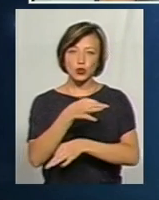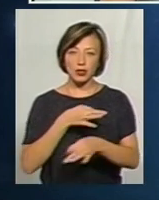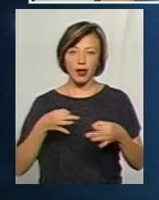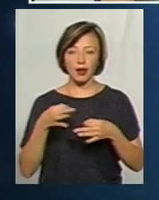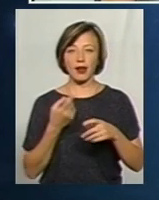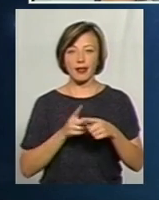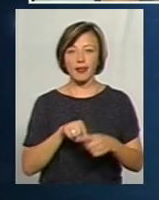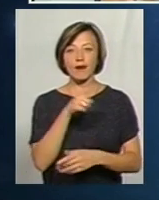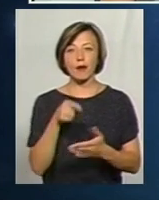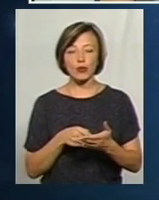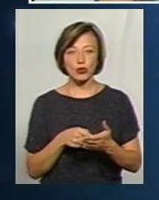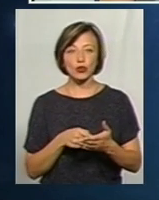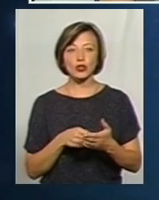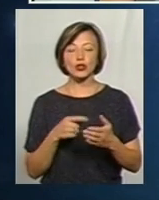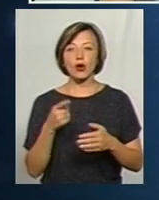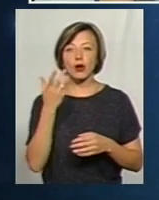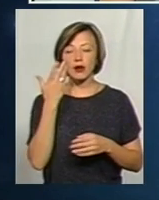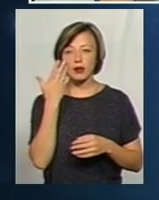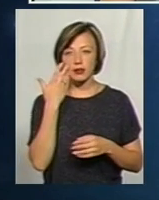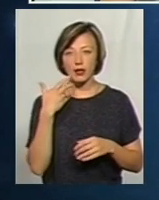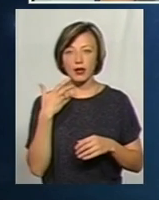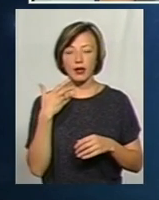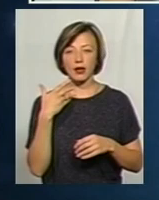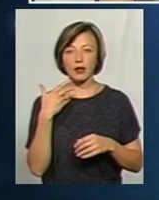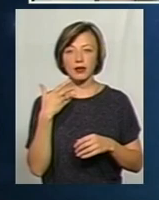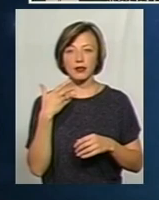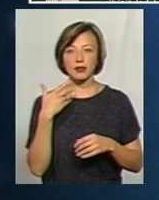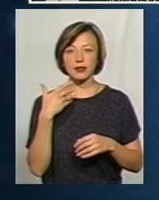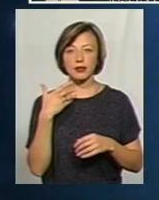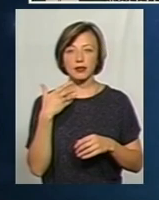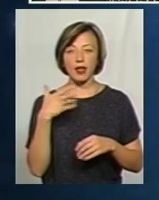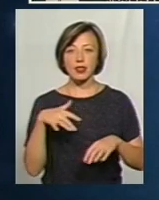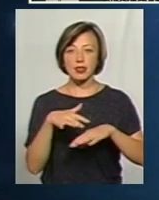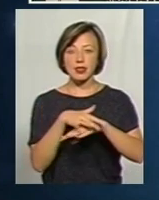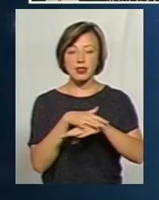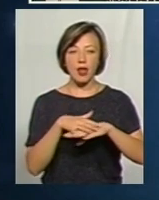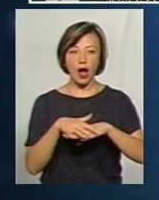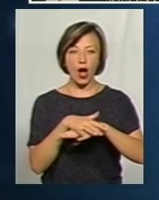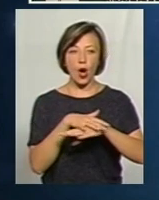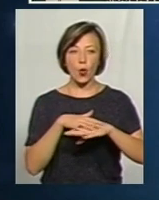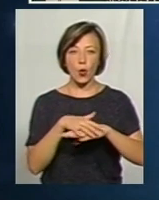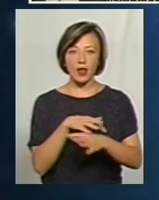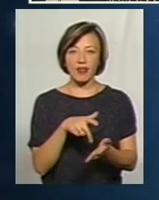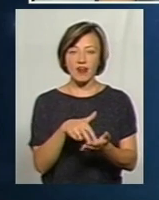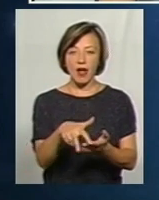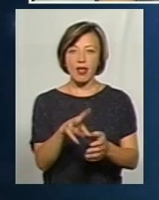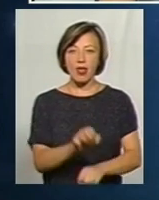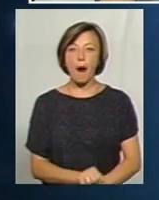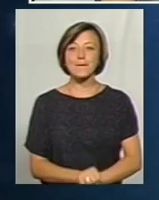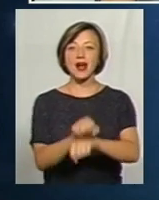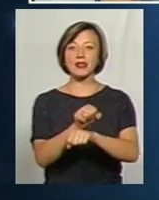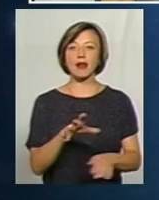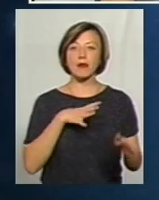вопрос, що, вроде б, да, народ відбував на Майдан, і коли були вибори